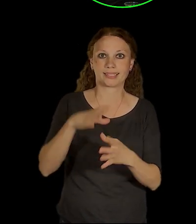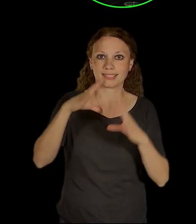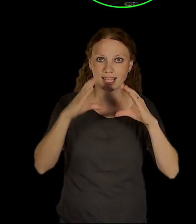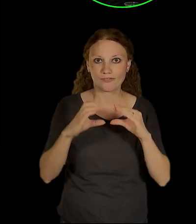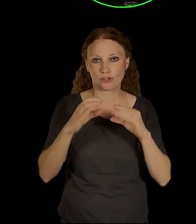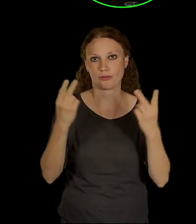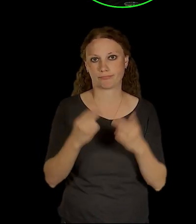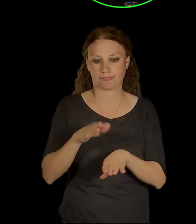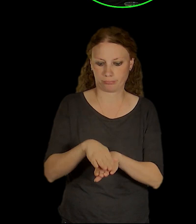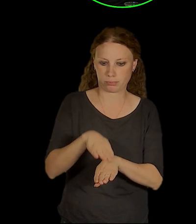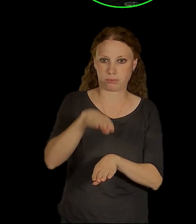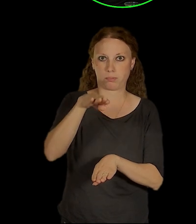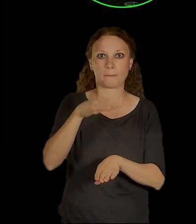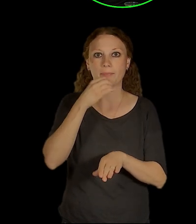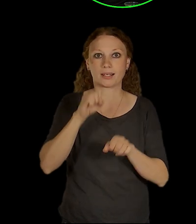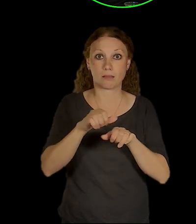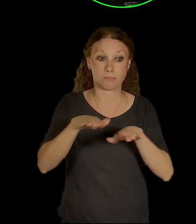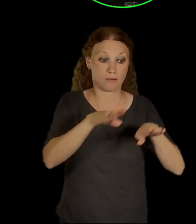do plochy.